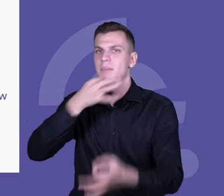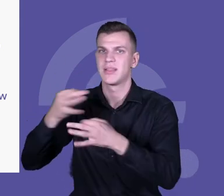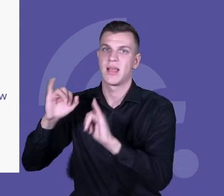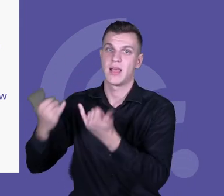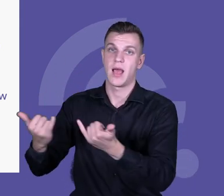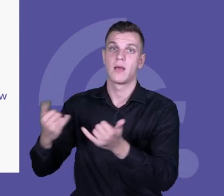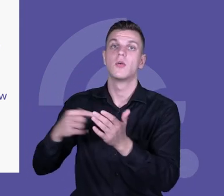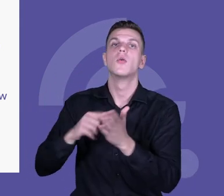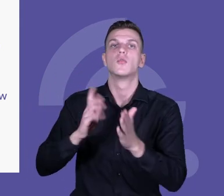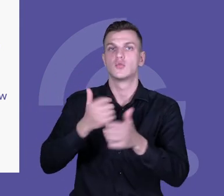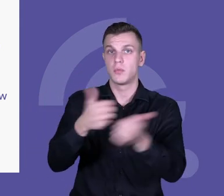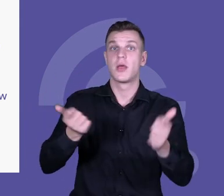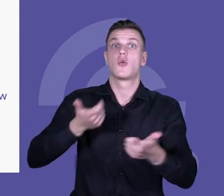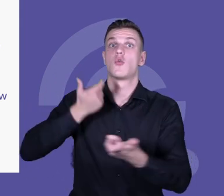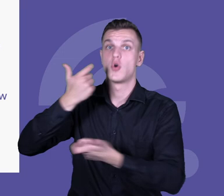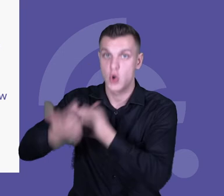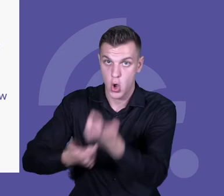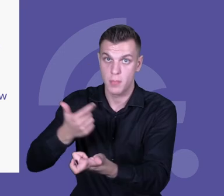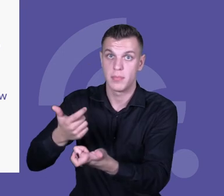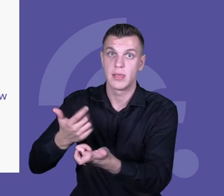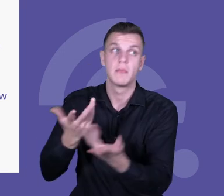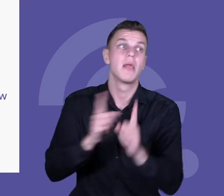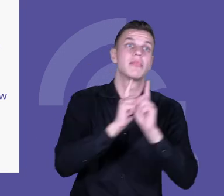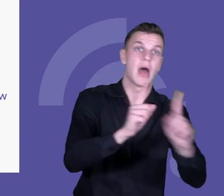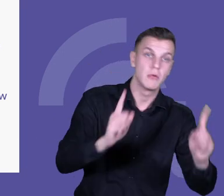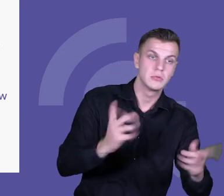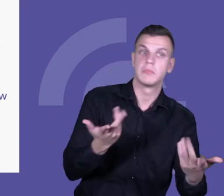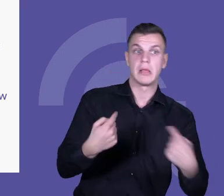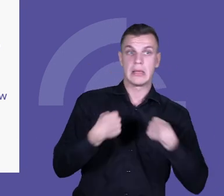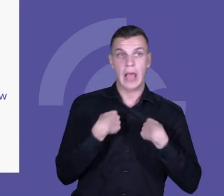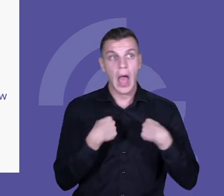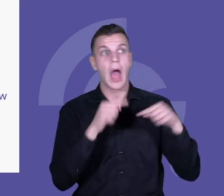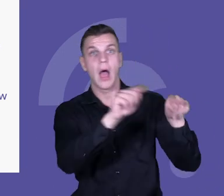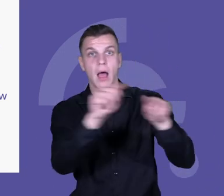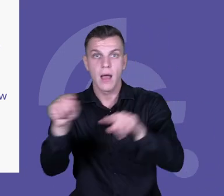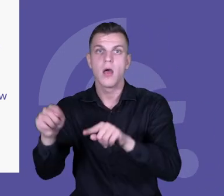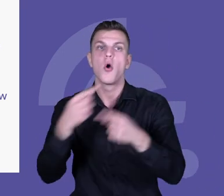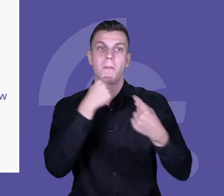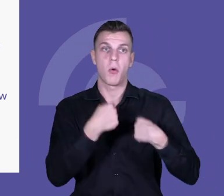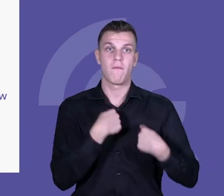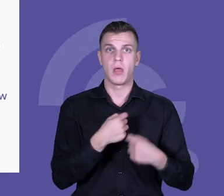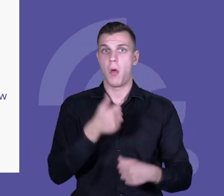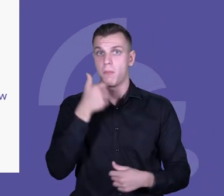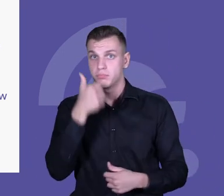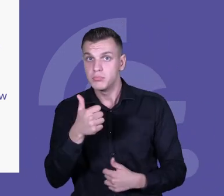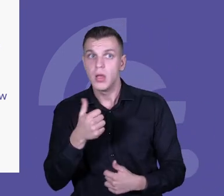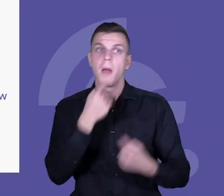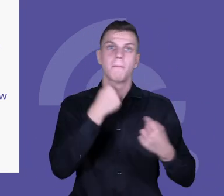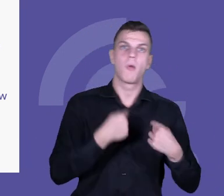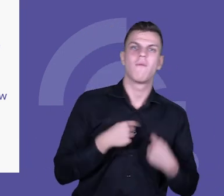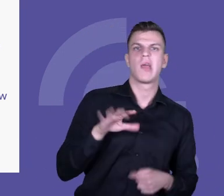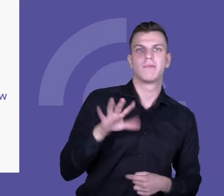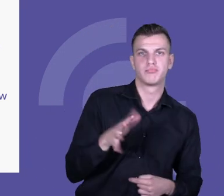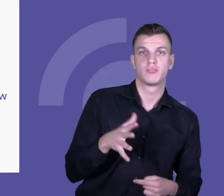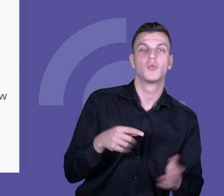ale chodzi też o to, żeby potem nauczyciel, ja sam, albo mój kolega powiedzieli mi, co dobrze wyszło, a co warto poprawić. To jest super